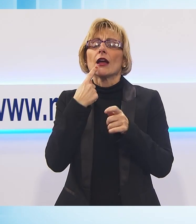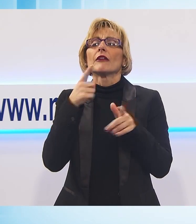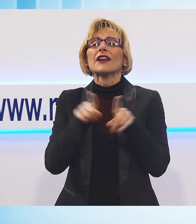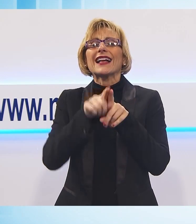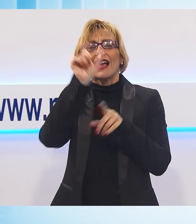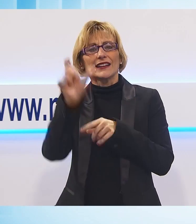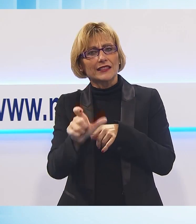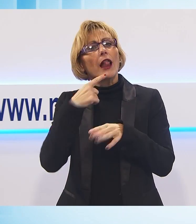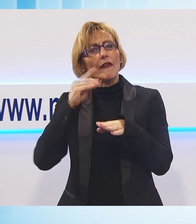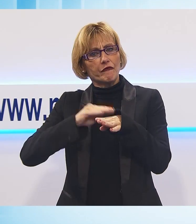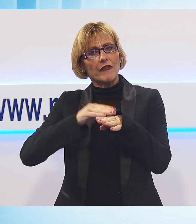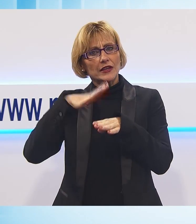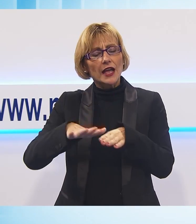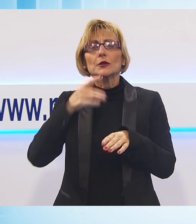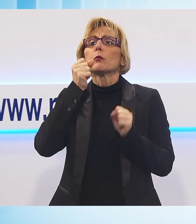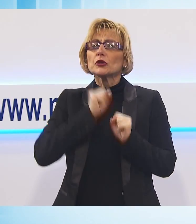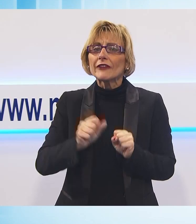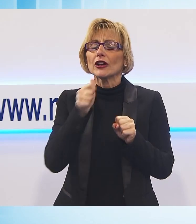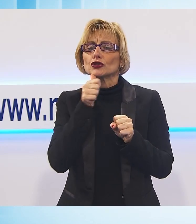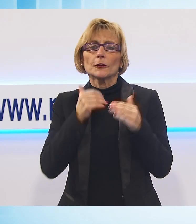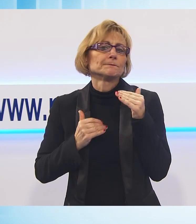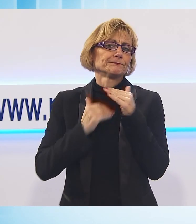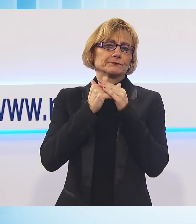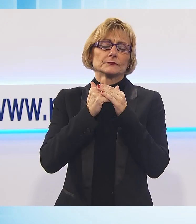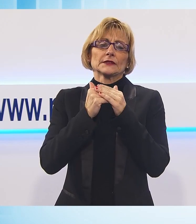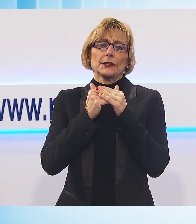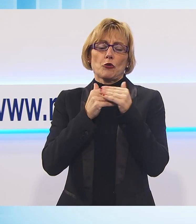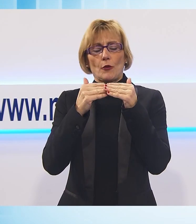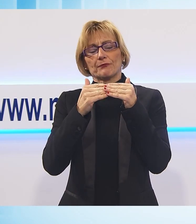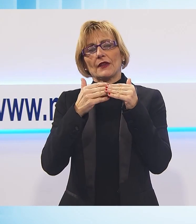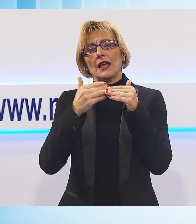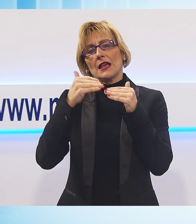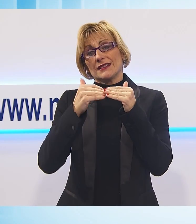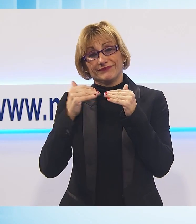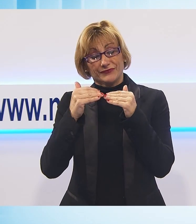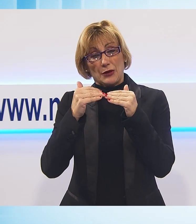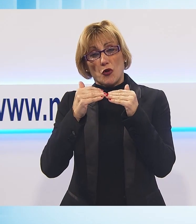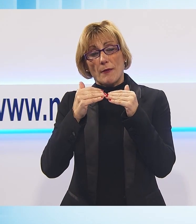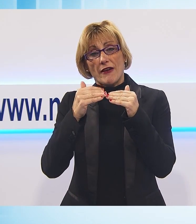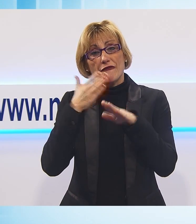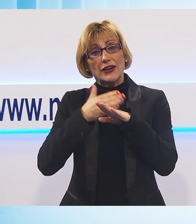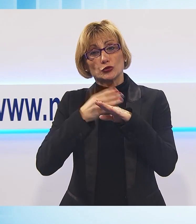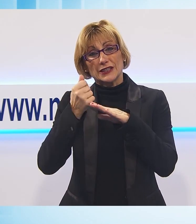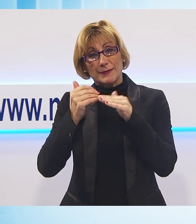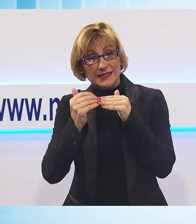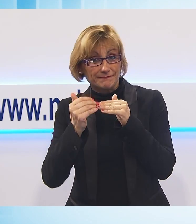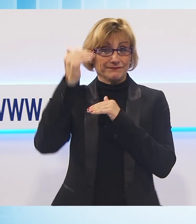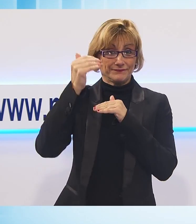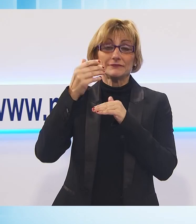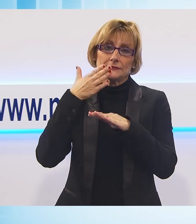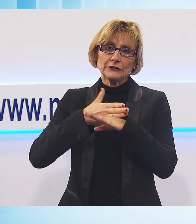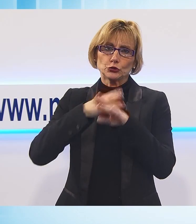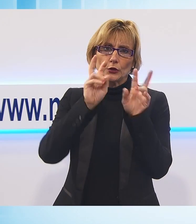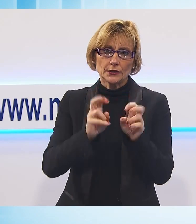certo importo senza andare a prendere le fatture con un importo minimo. È un'ulteriore guerra alle